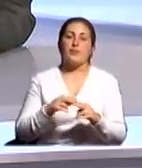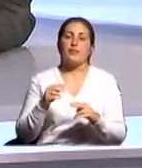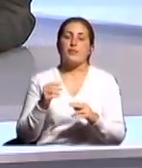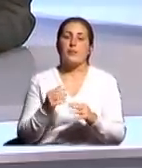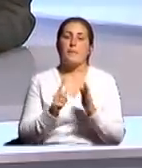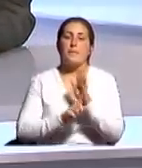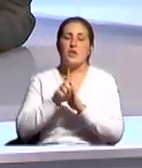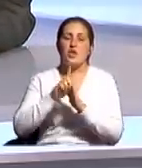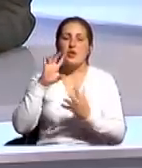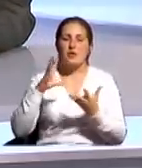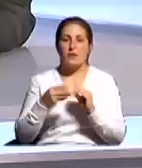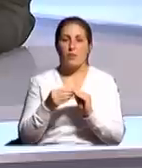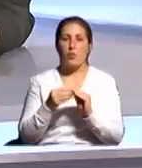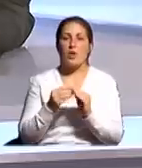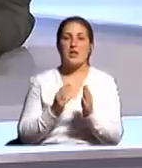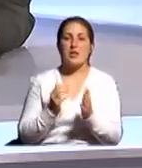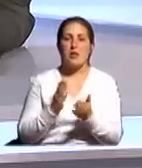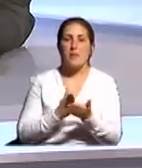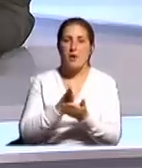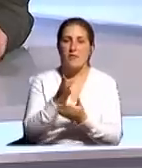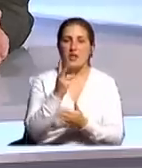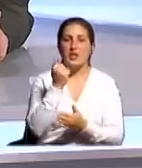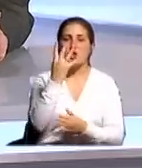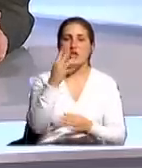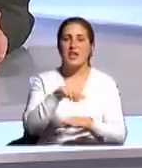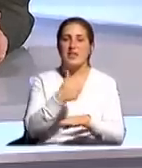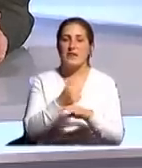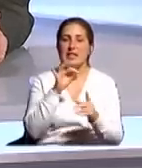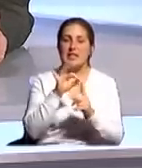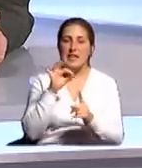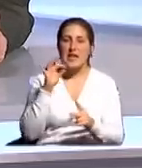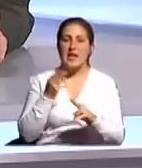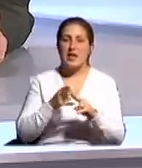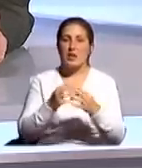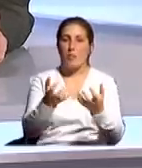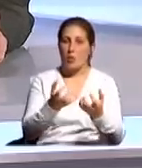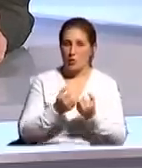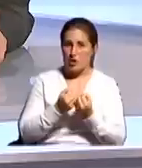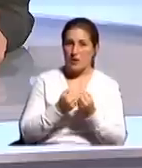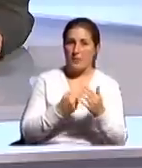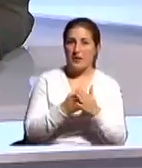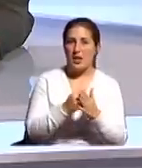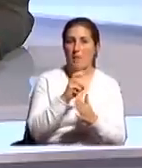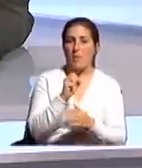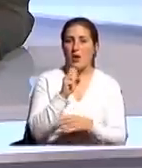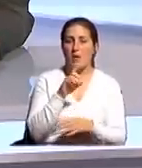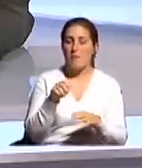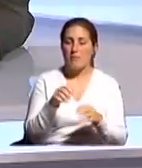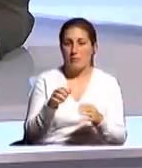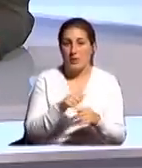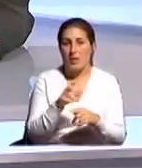прежде всего они направлены на четыре основные цели. Первое – это улучшение материальной базы, это